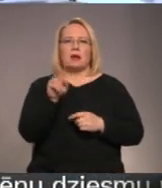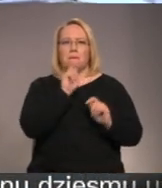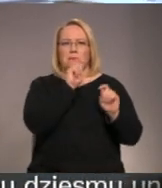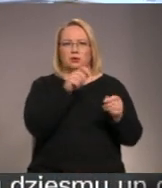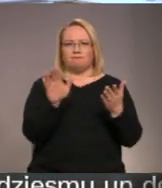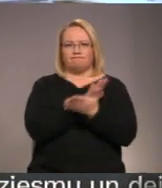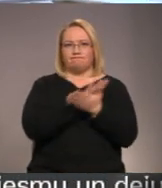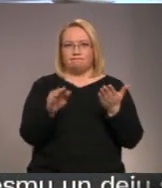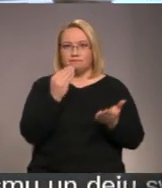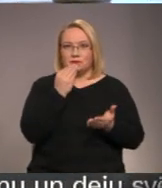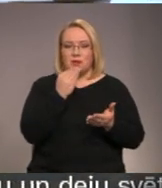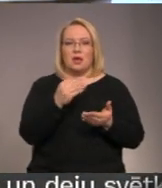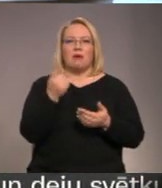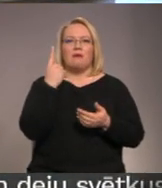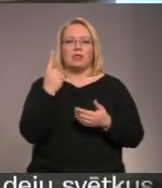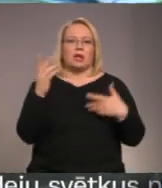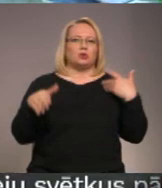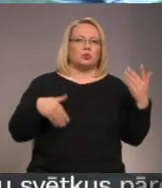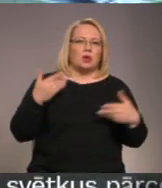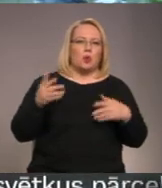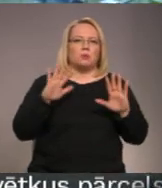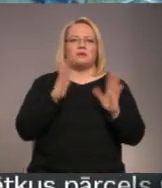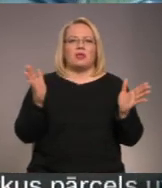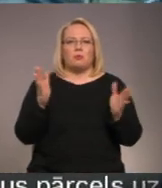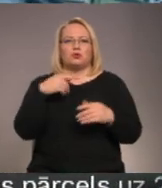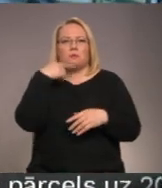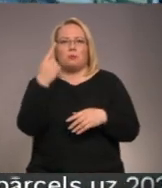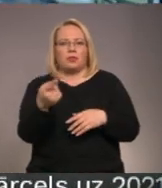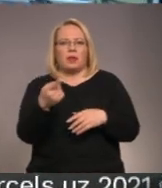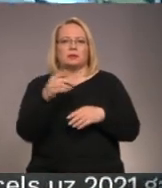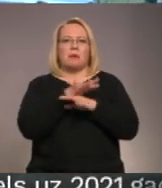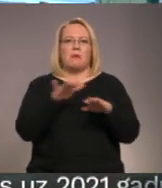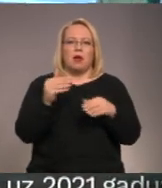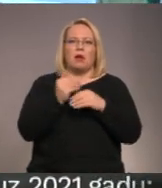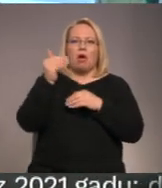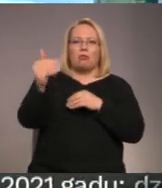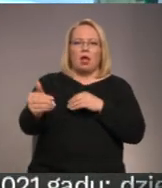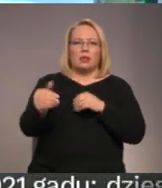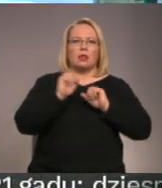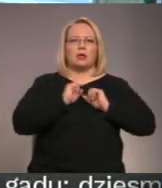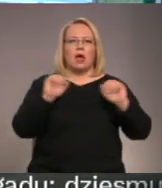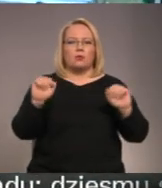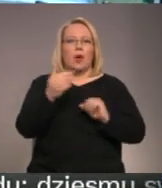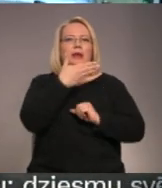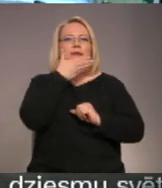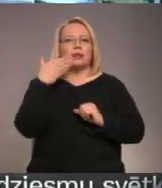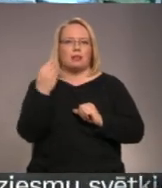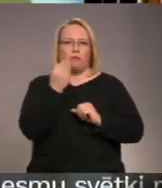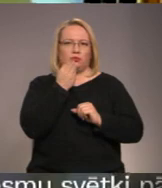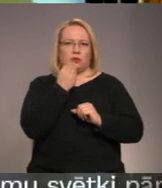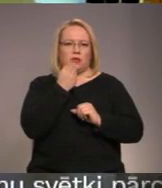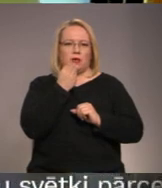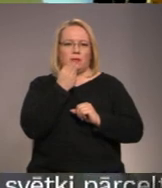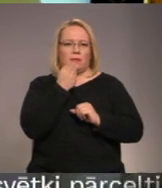brīvpusdienas vienīgas raizes sasūt, lai netiktu noteikts, ka bērni atālināti jānodrošina ar siltām pusdienām.